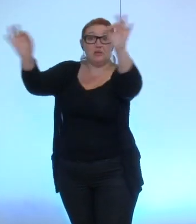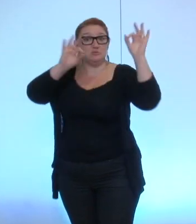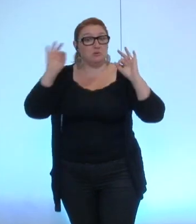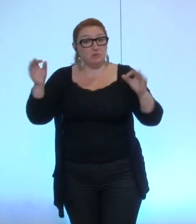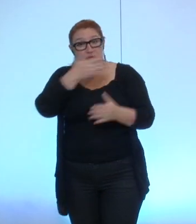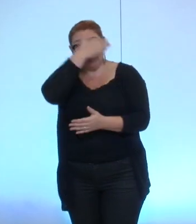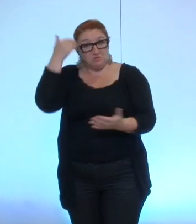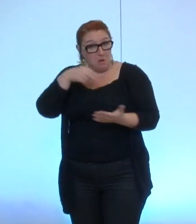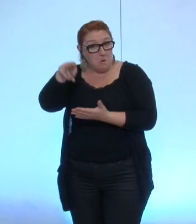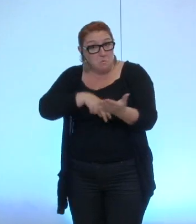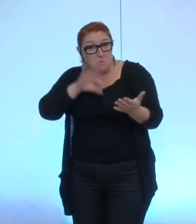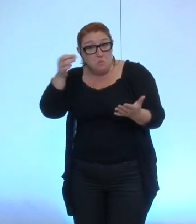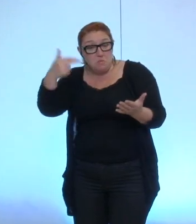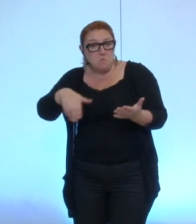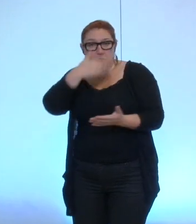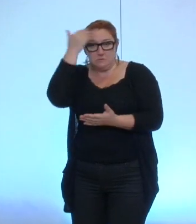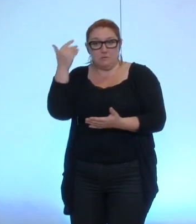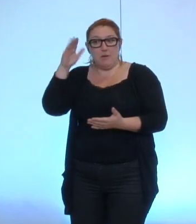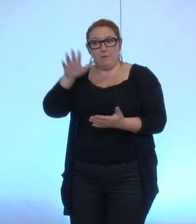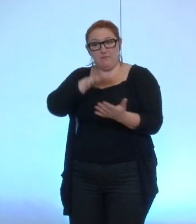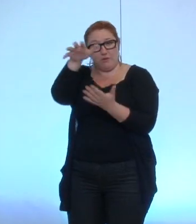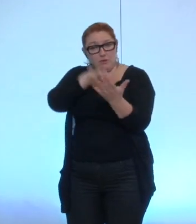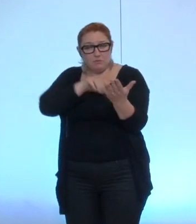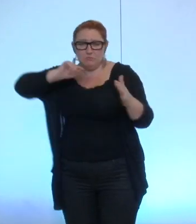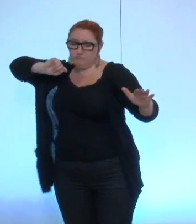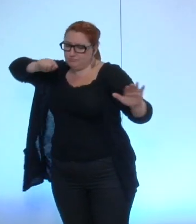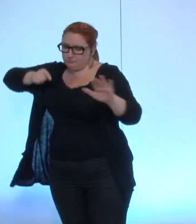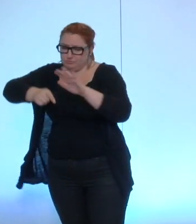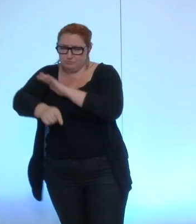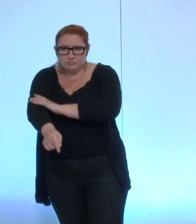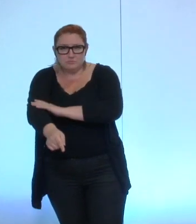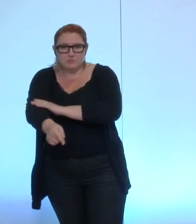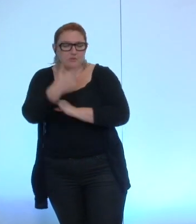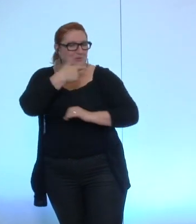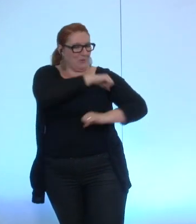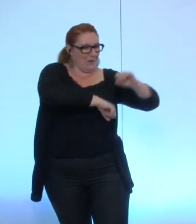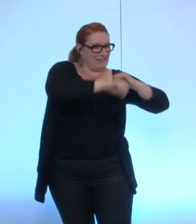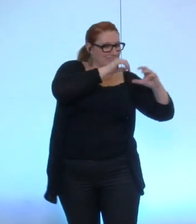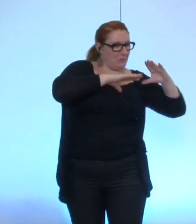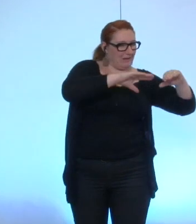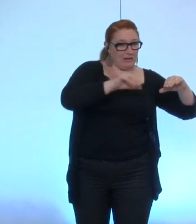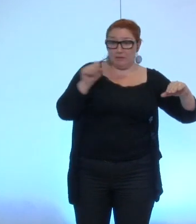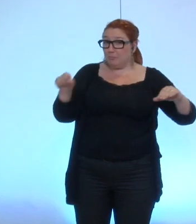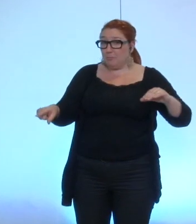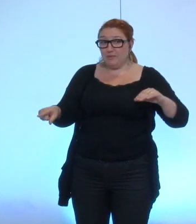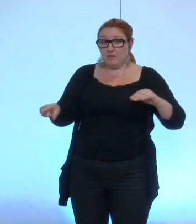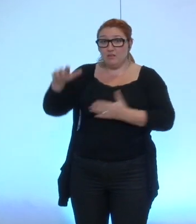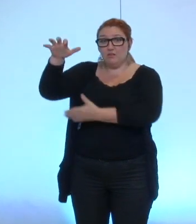'avez consultée mais elle vient bien plus loin que tout ce qu'on est en train de faire donc je vais vous en